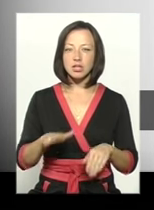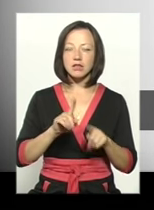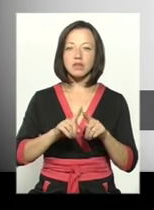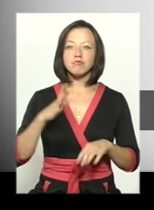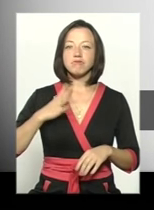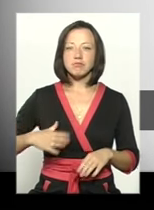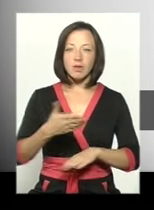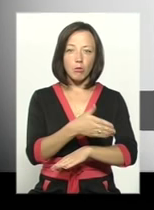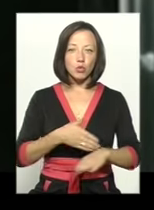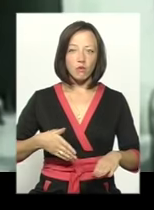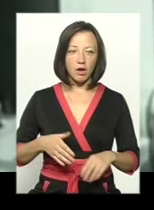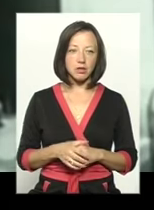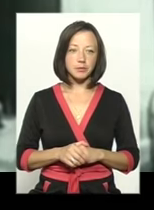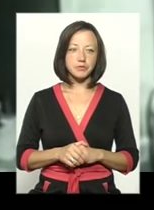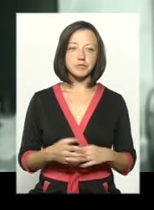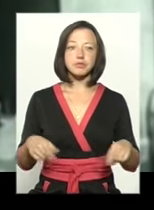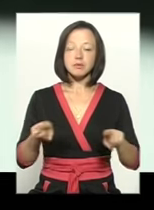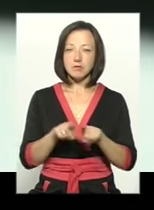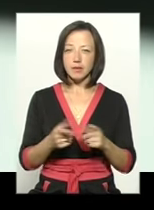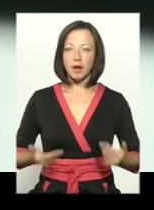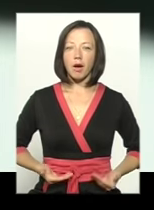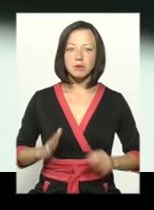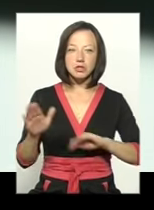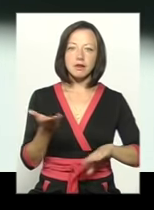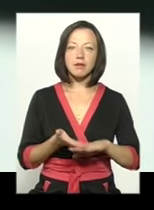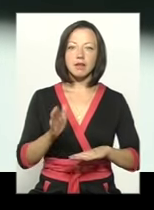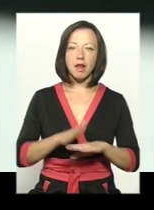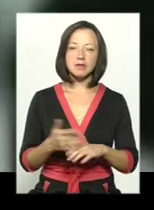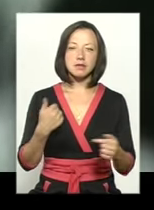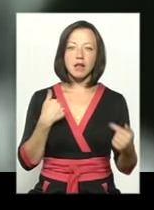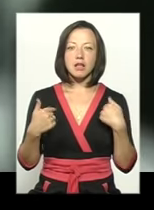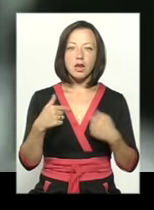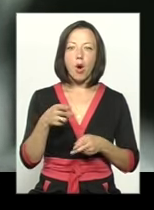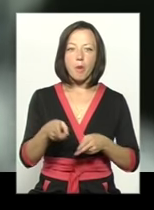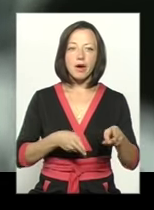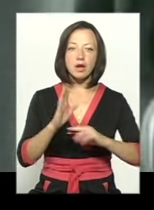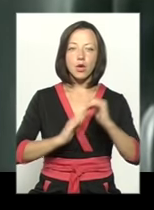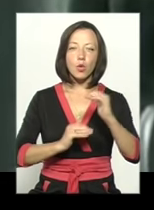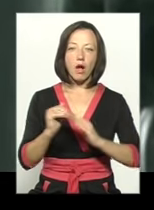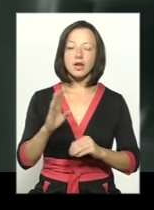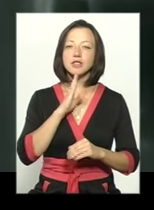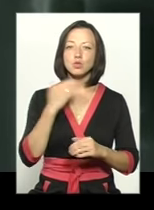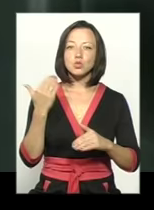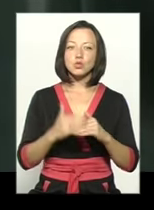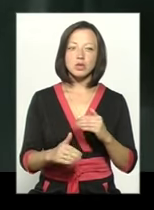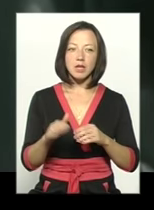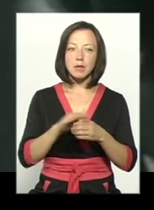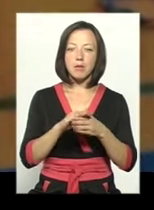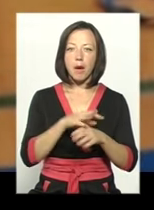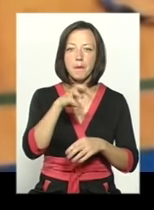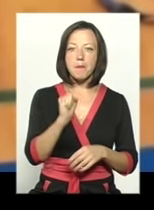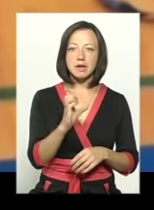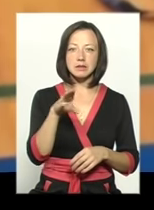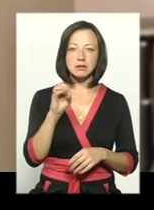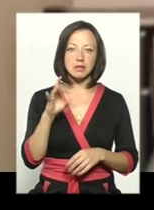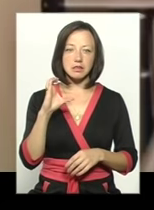їх довелось ампутувати. Також вона пережила надскладні операції на кистях рук. На той період дівчинка уже на прізвищі Мастерс